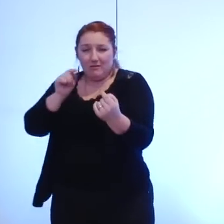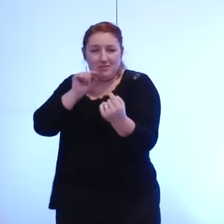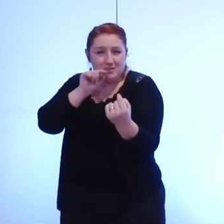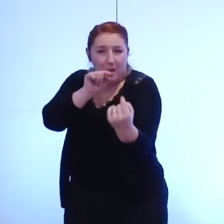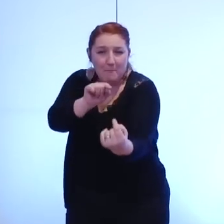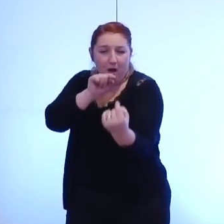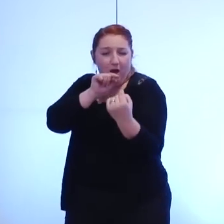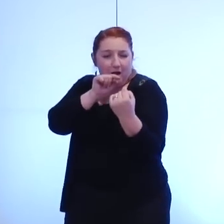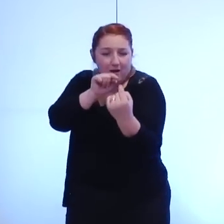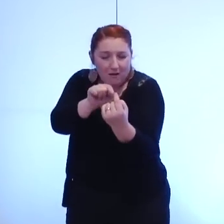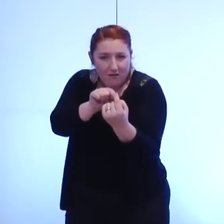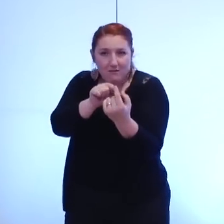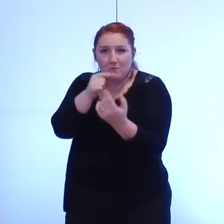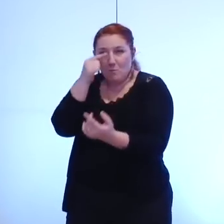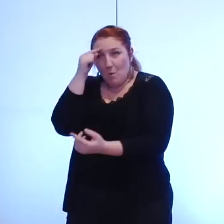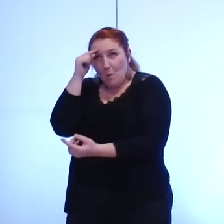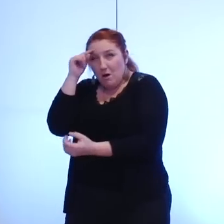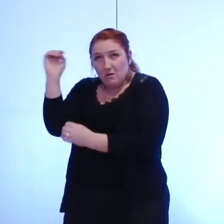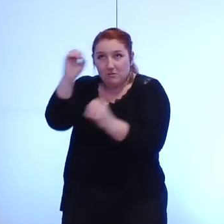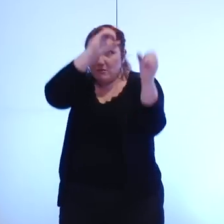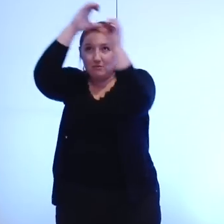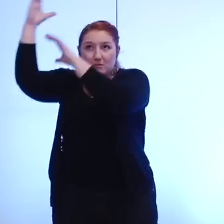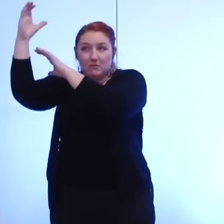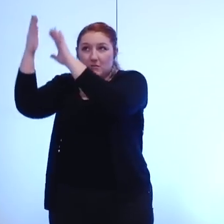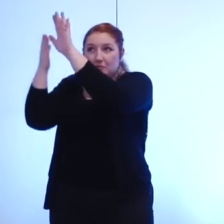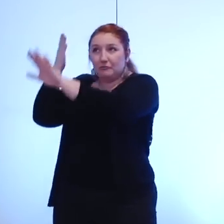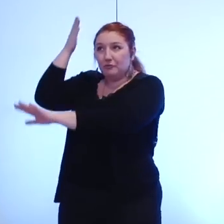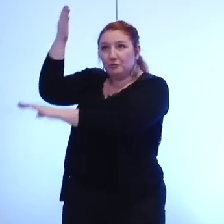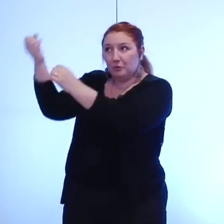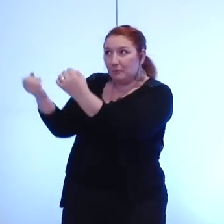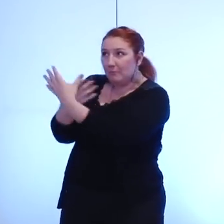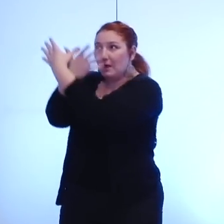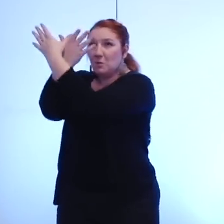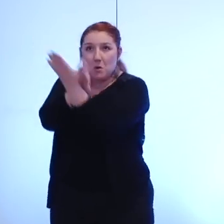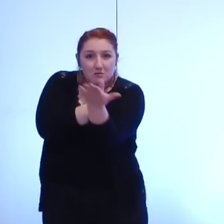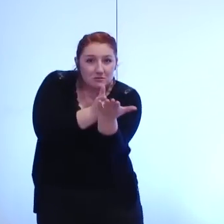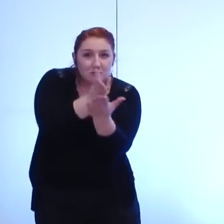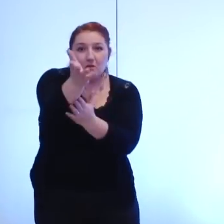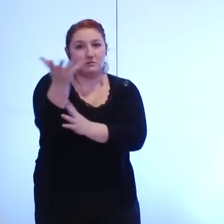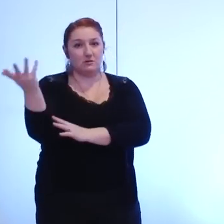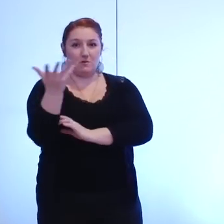être demain tout simplement l'échelon métropolitain et la métropole